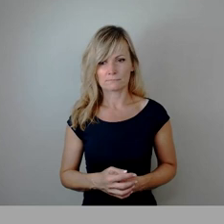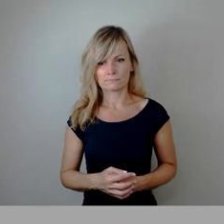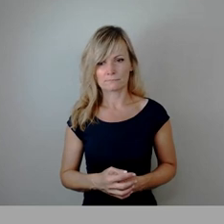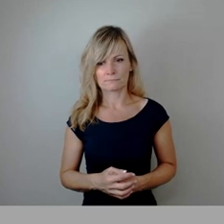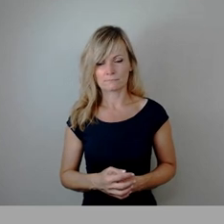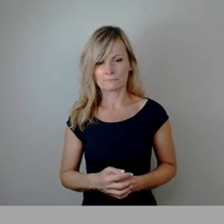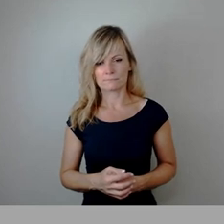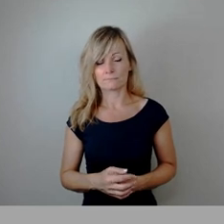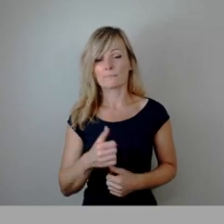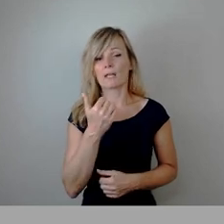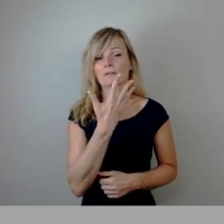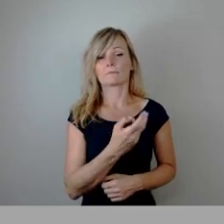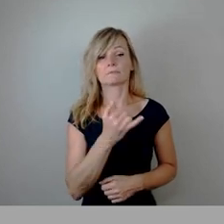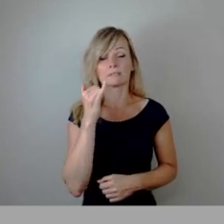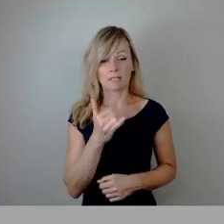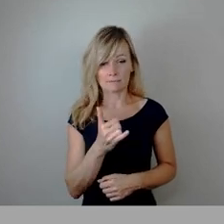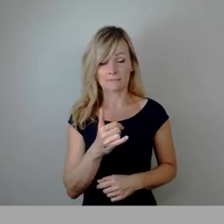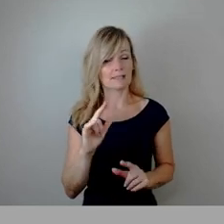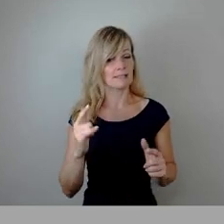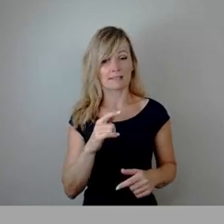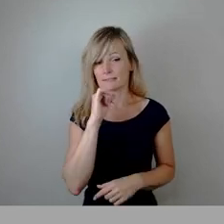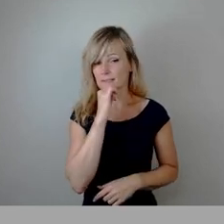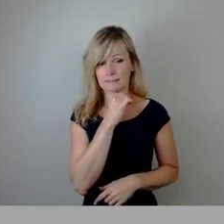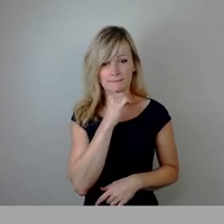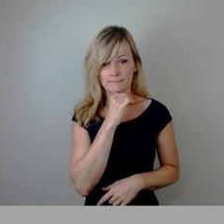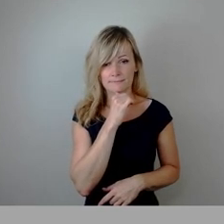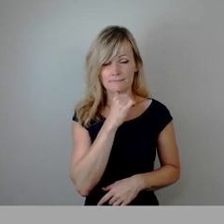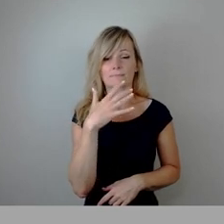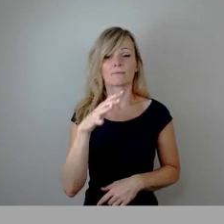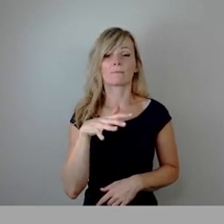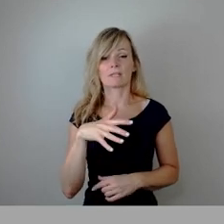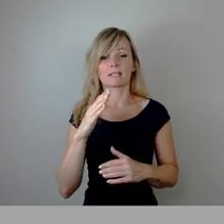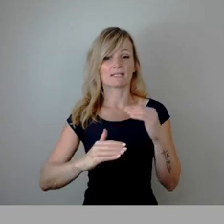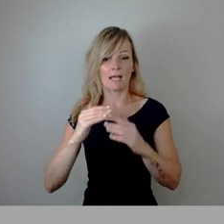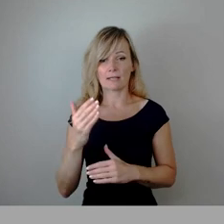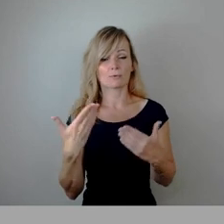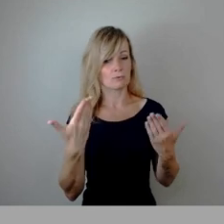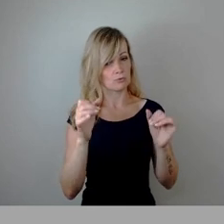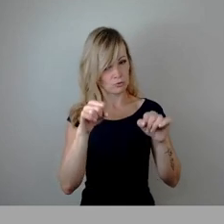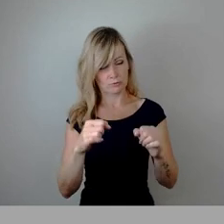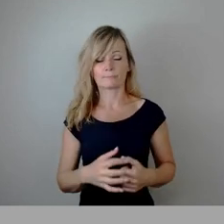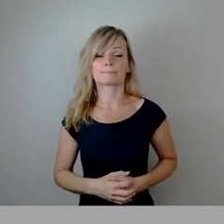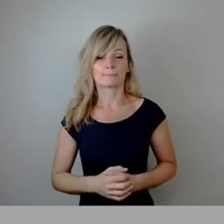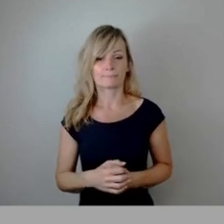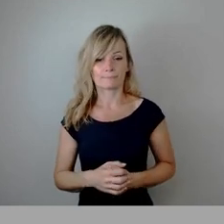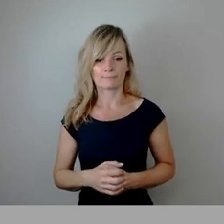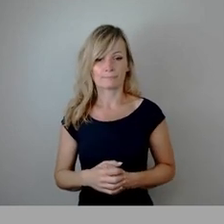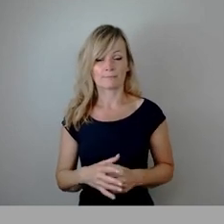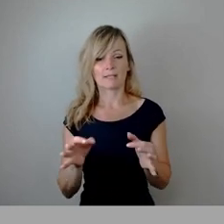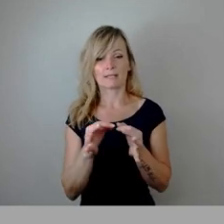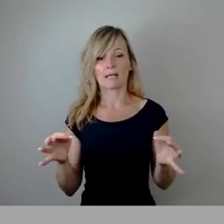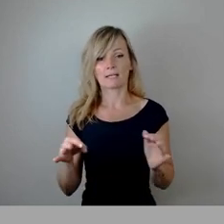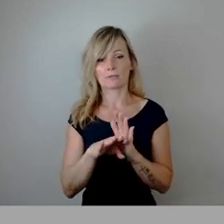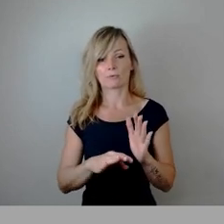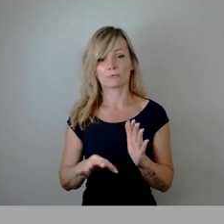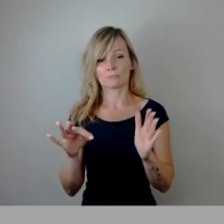51 Ja, Stimmen, keine Nein, 15 Enthaltungen. Damit zugestimmt. Tagesordnungspunkt 11. Zunächst